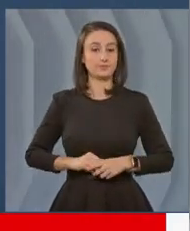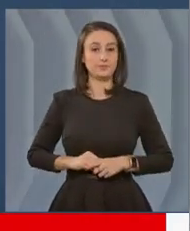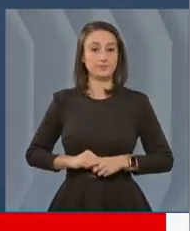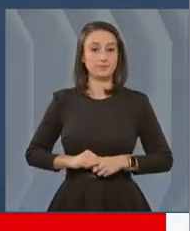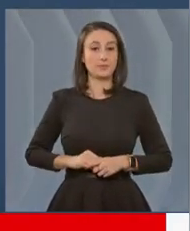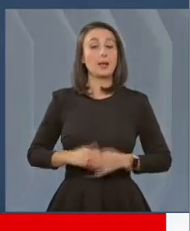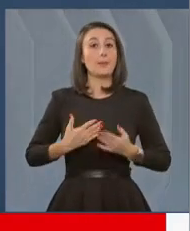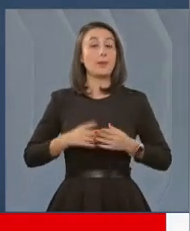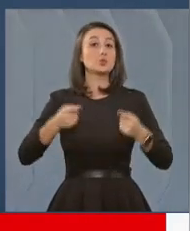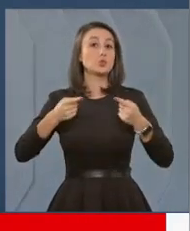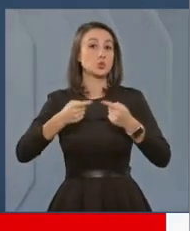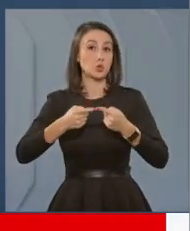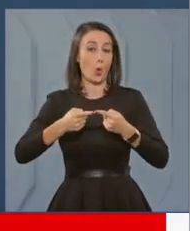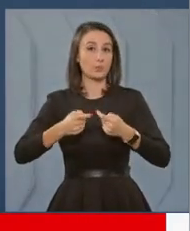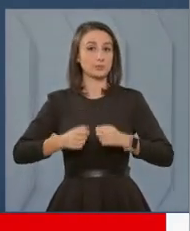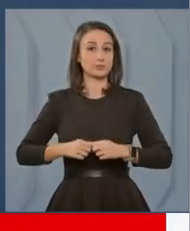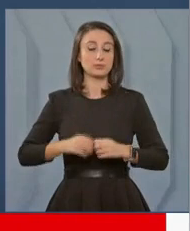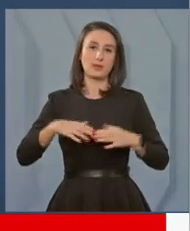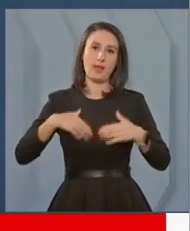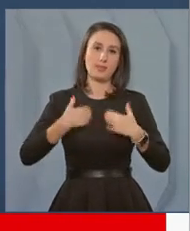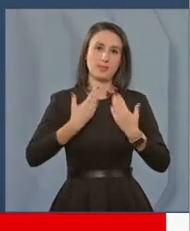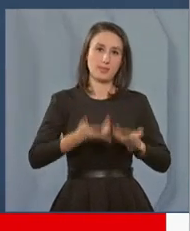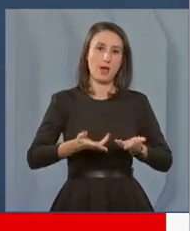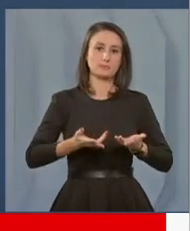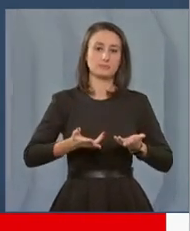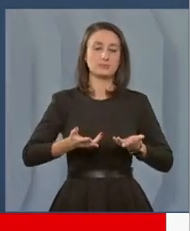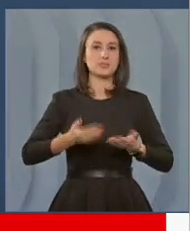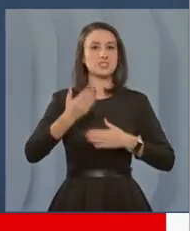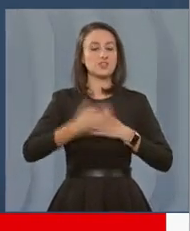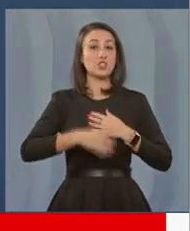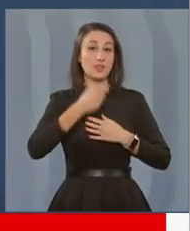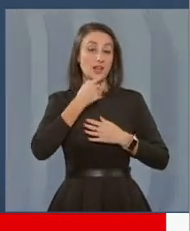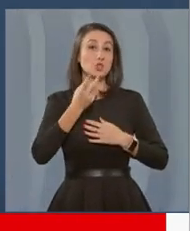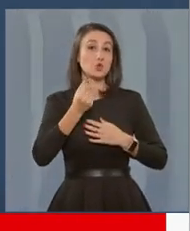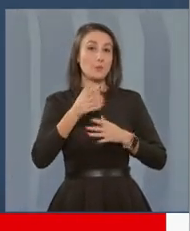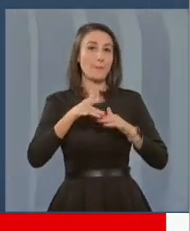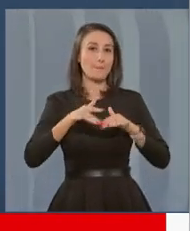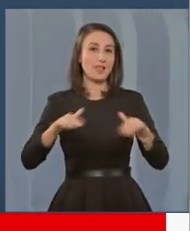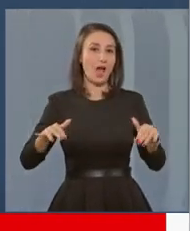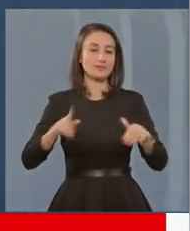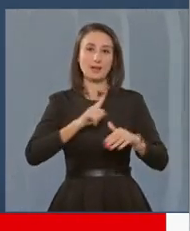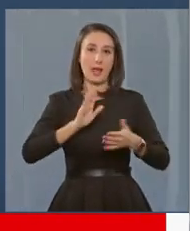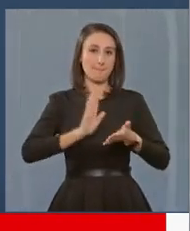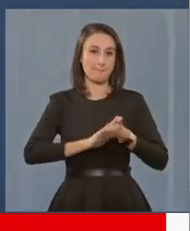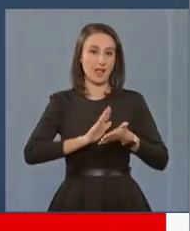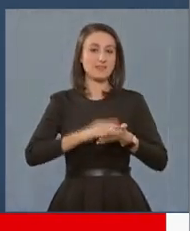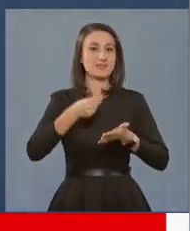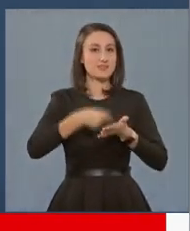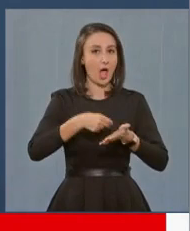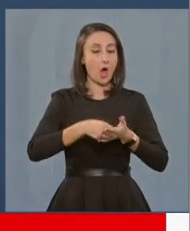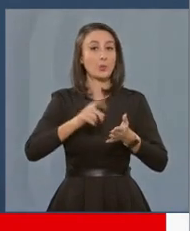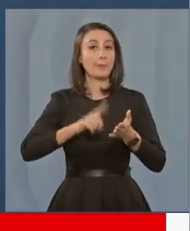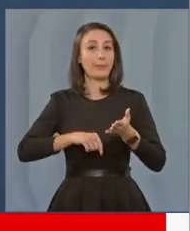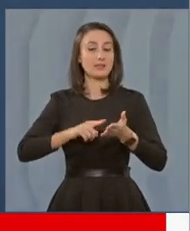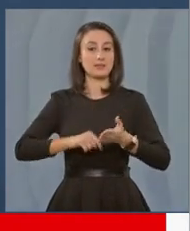pentru scopul de a da înapoi la sfârșit de an sumele, miliardele neaplicate la salarii și la